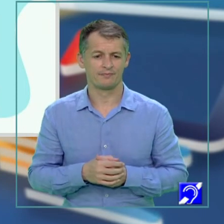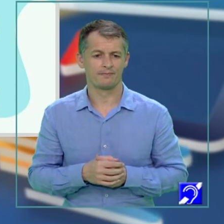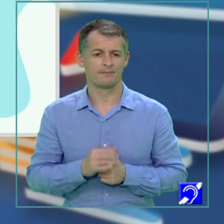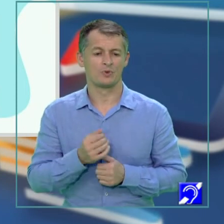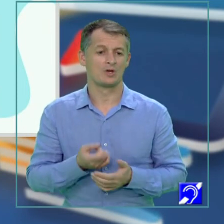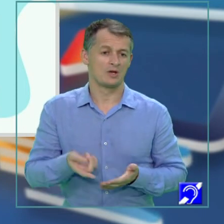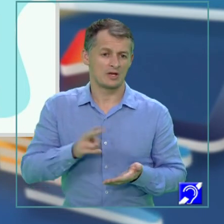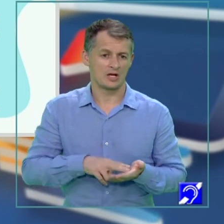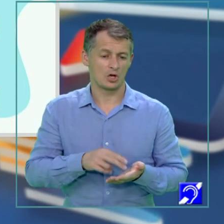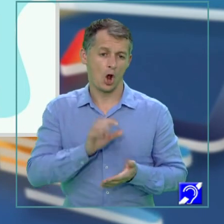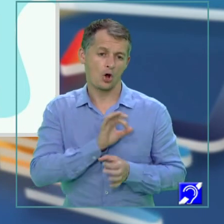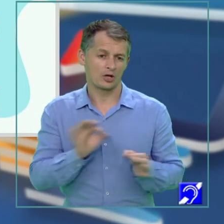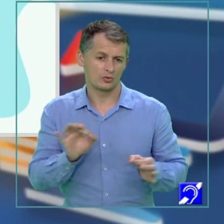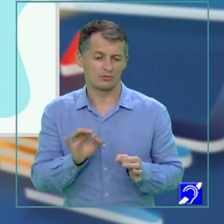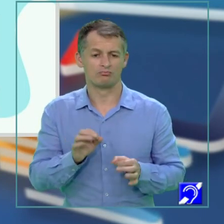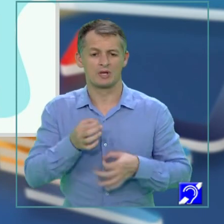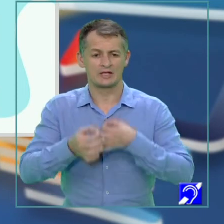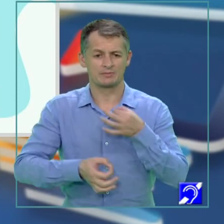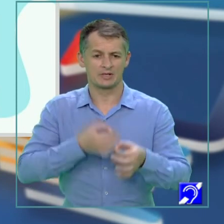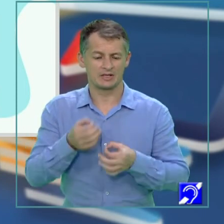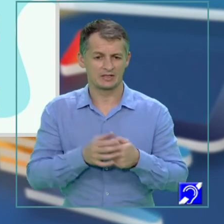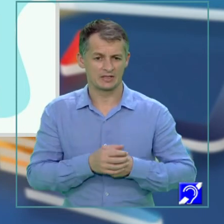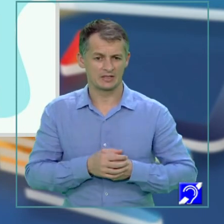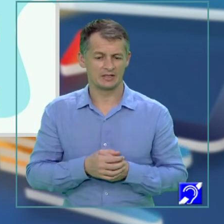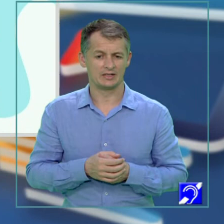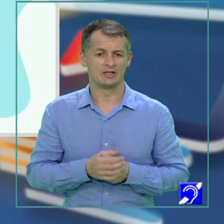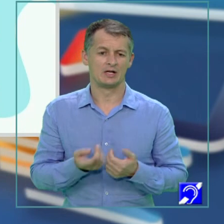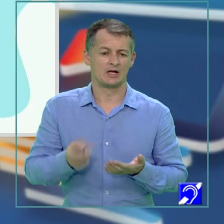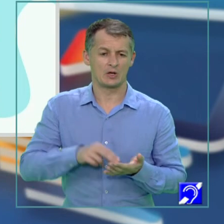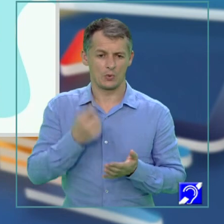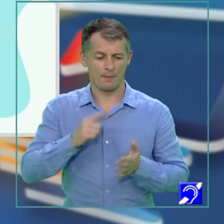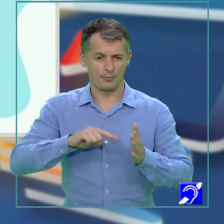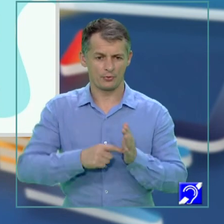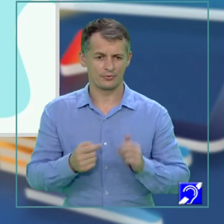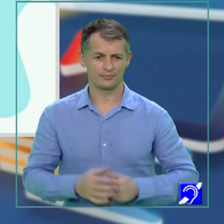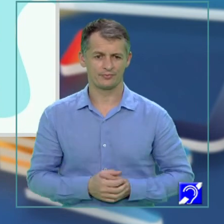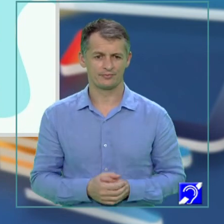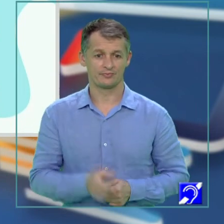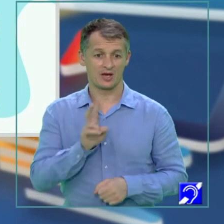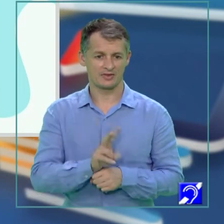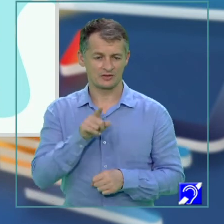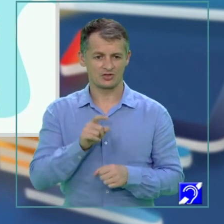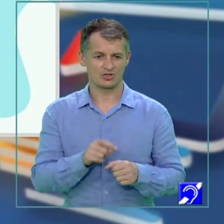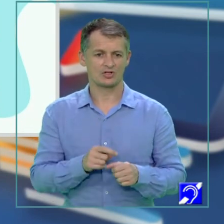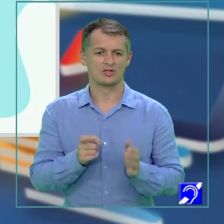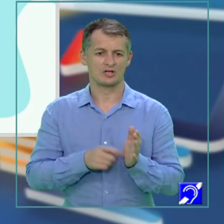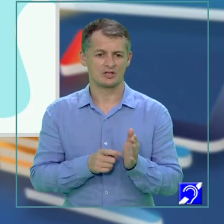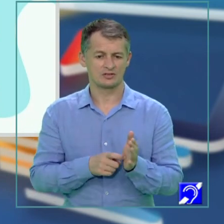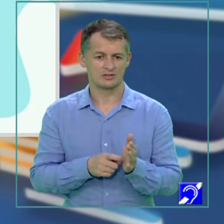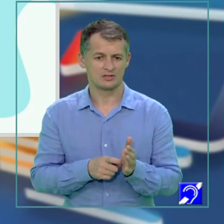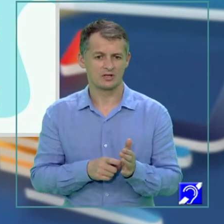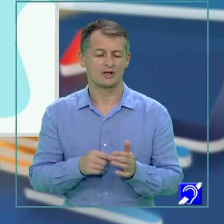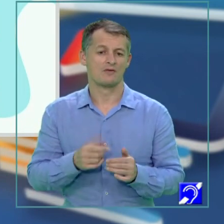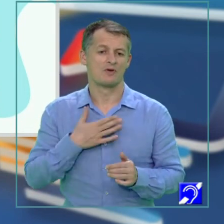iar corectitudinea exprimării, ortografia și punctuația, încă un punct. Atenție, această cerință vizează un nivel mai